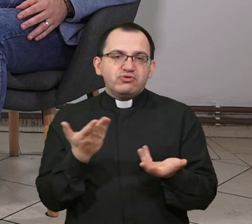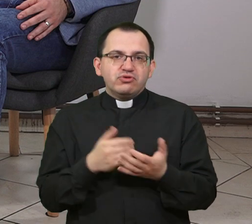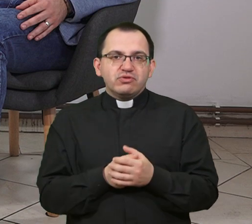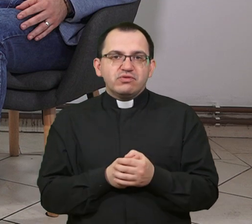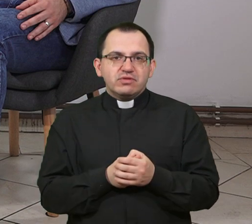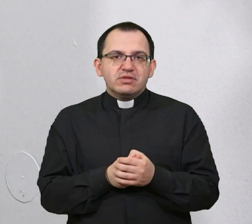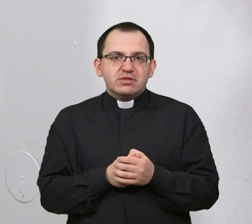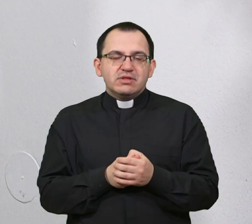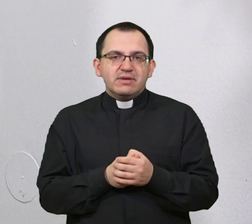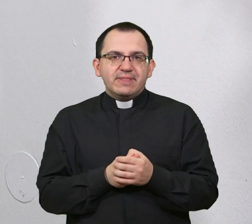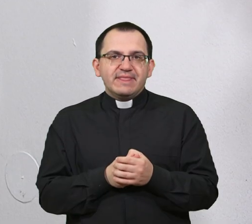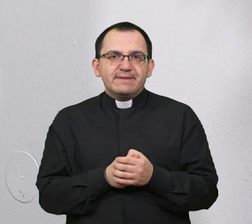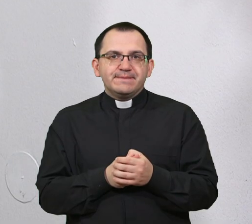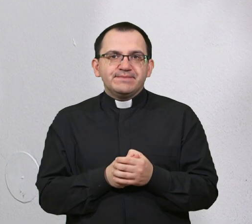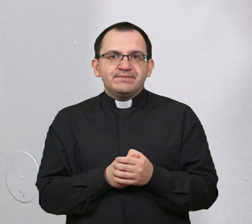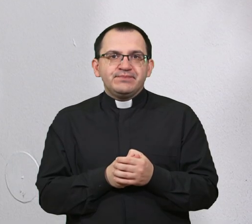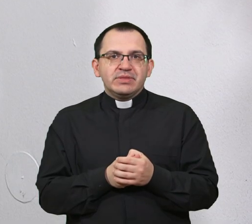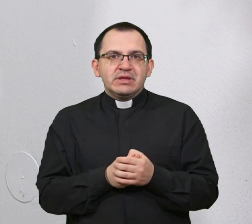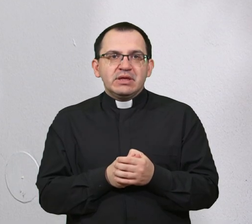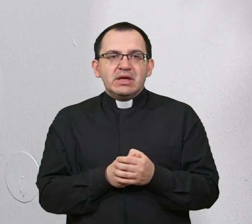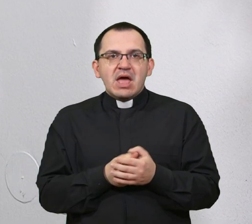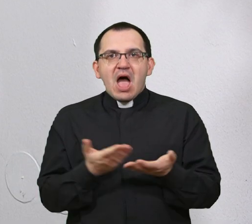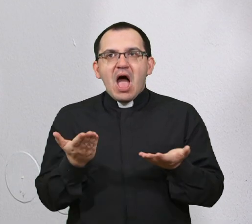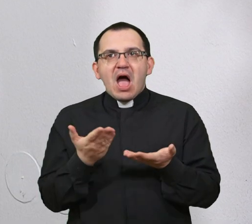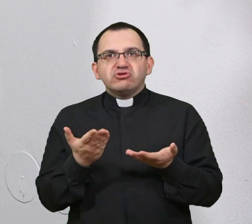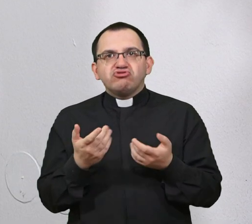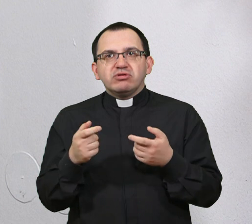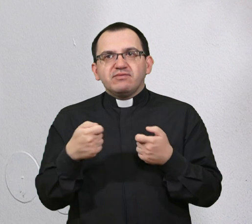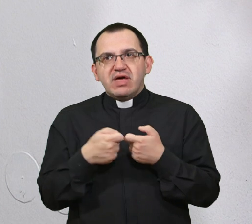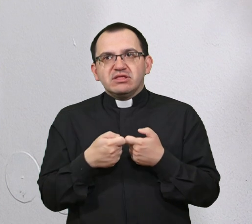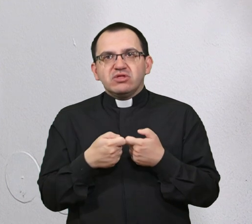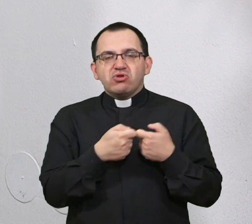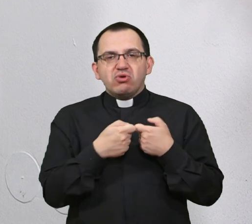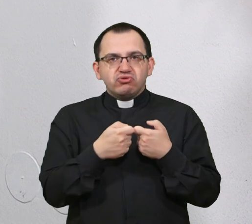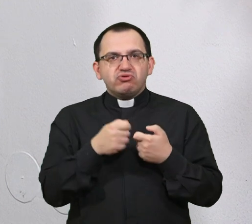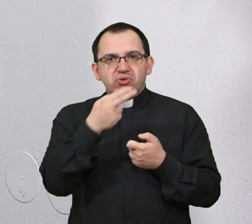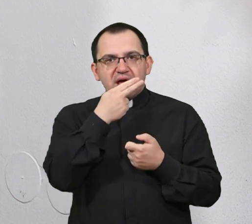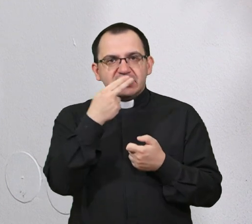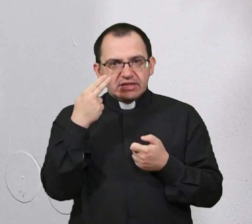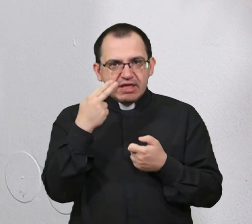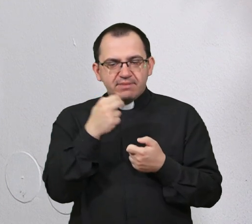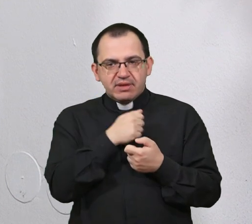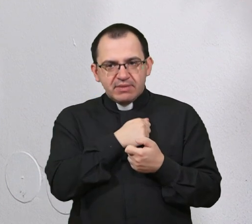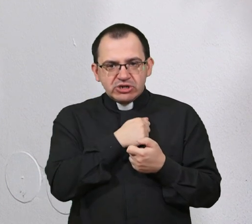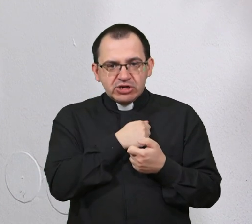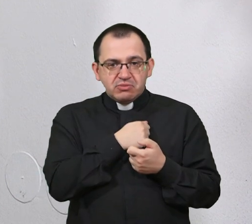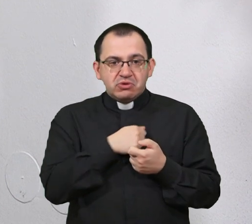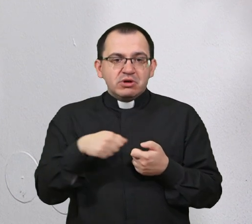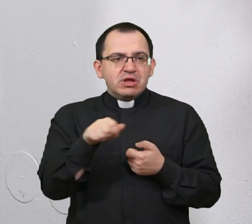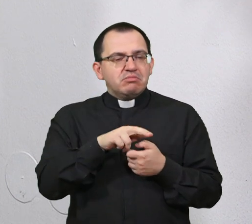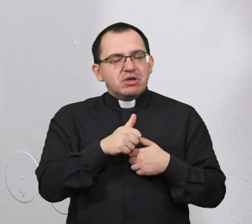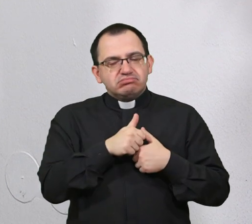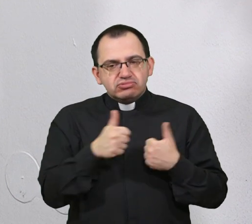tih istih članova. Što se tiče udruge slijepih Međimorske županije, mi surađujemo